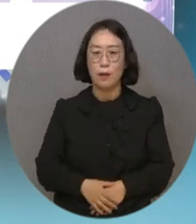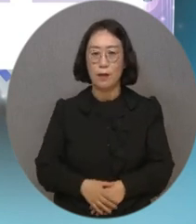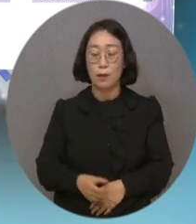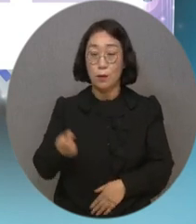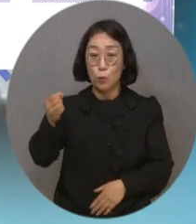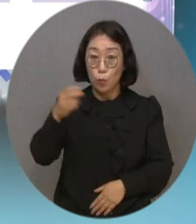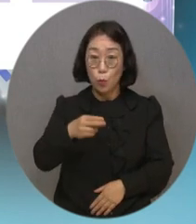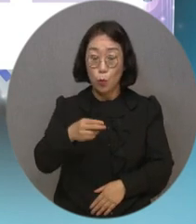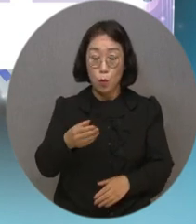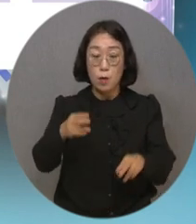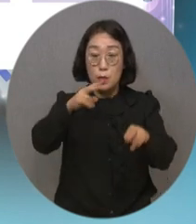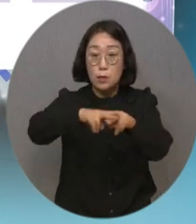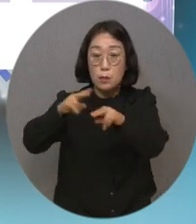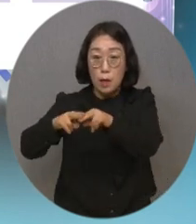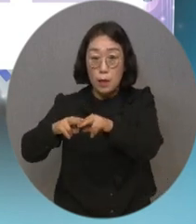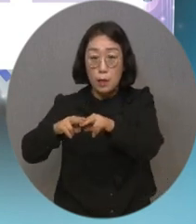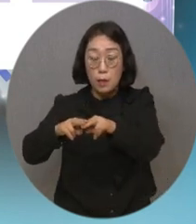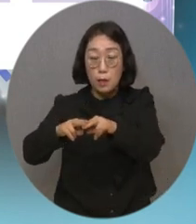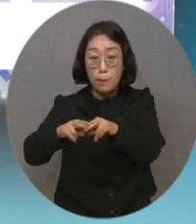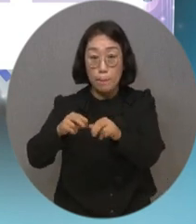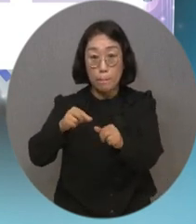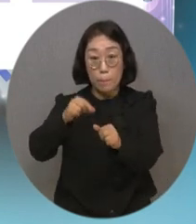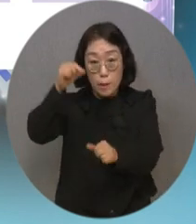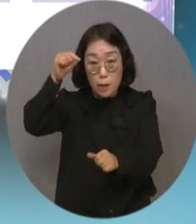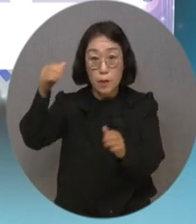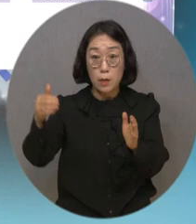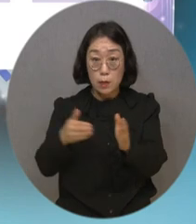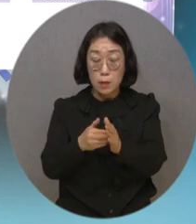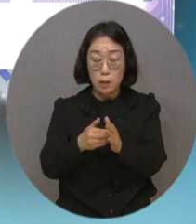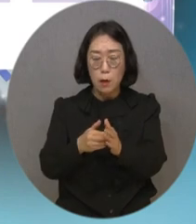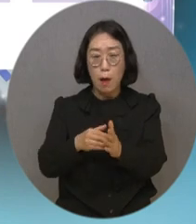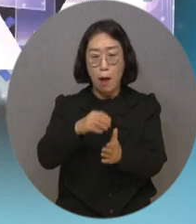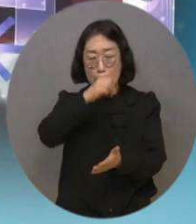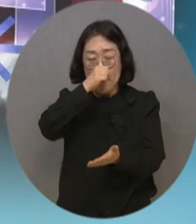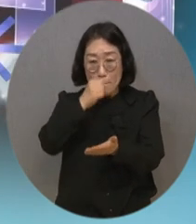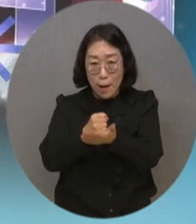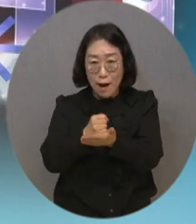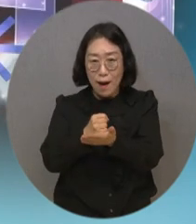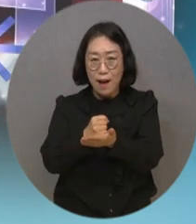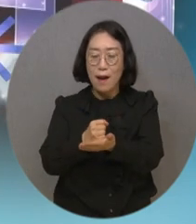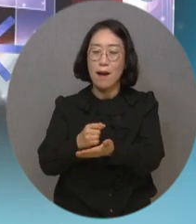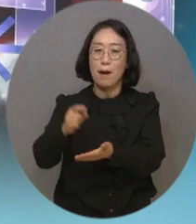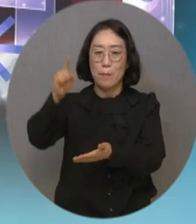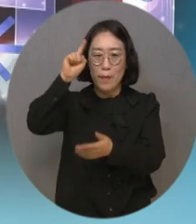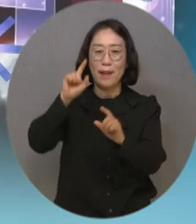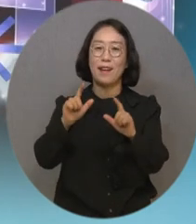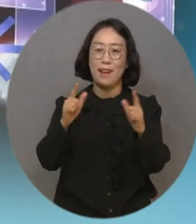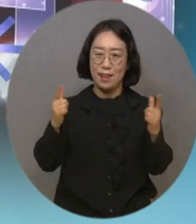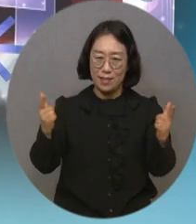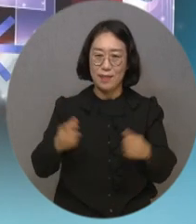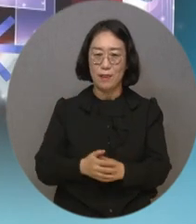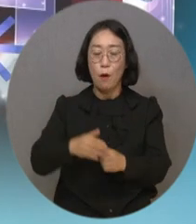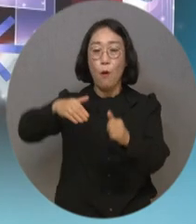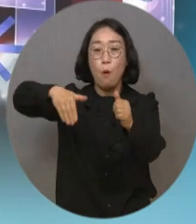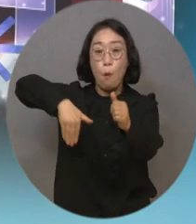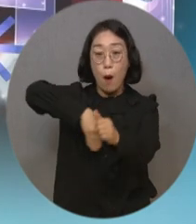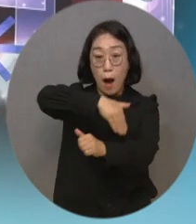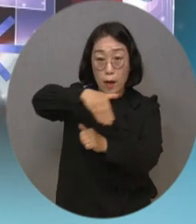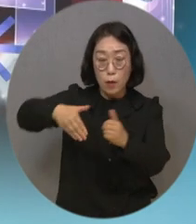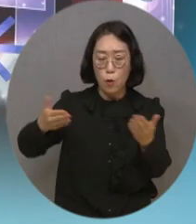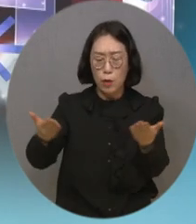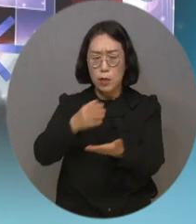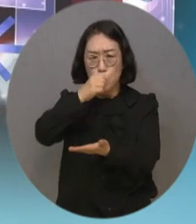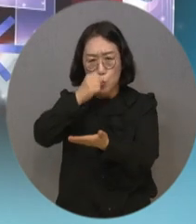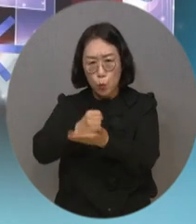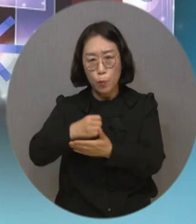단순 고용률만을 높이는 것도 우리 사회가 원하는 방향은 아닐 겁니다. 장애인 고용환경과 노동의 질도